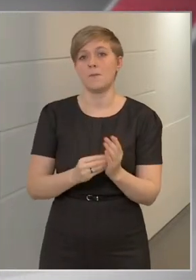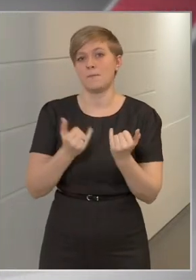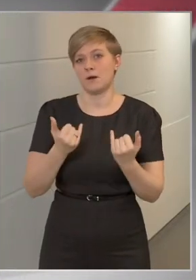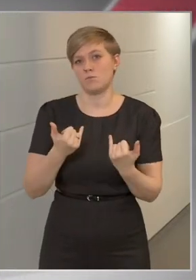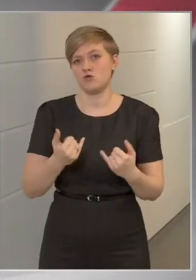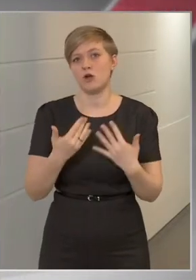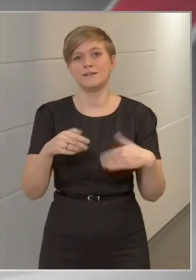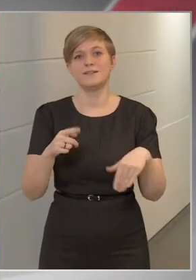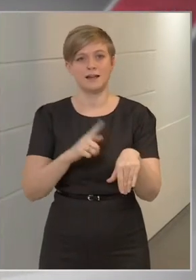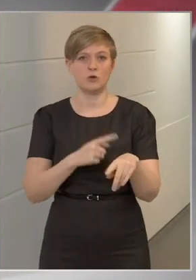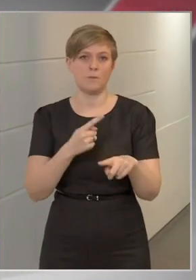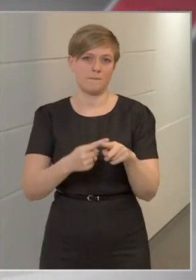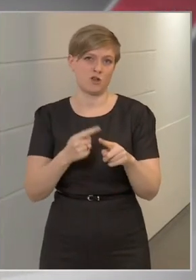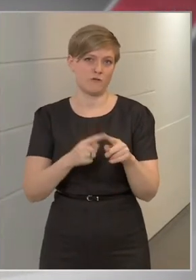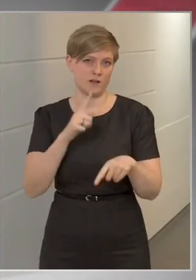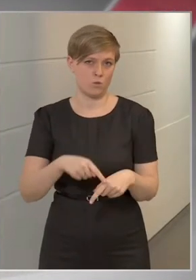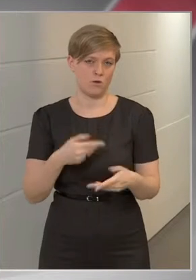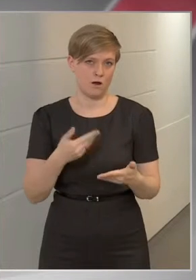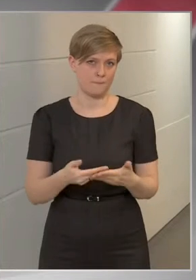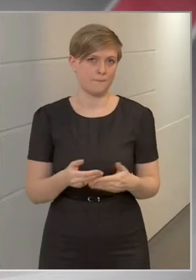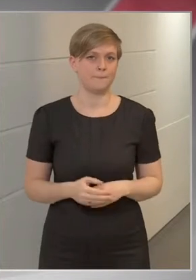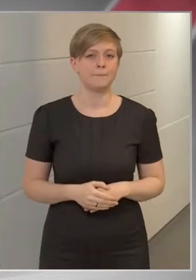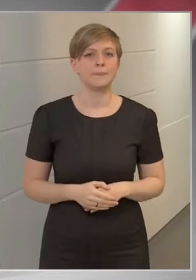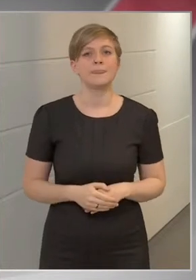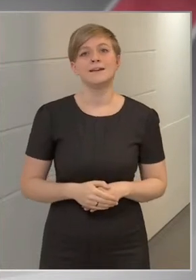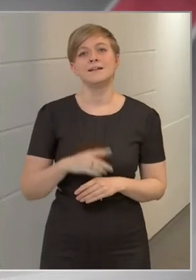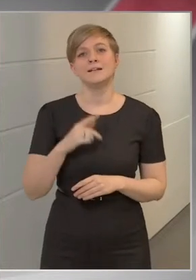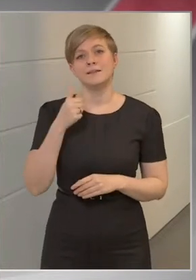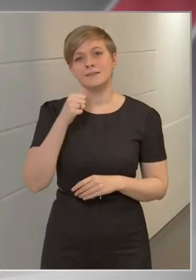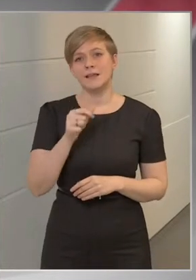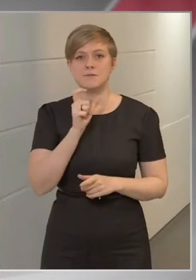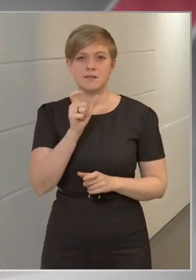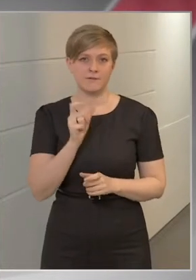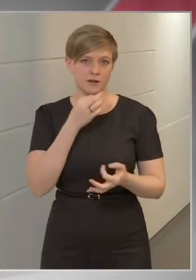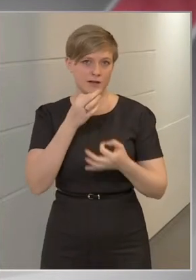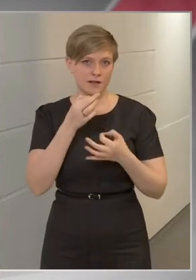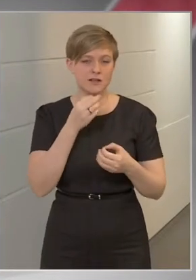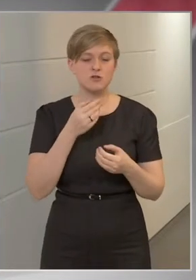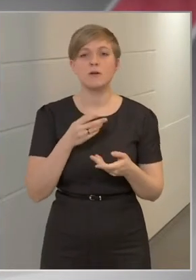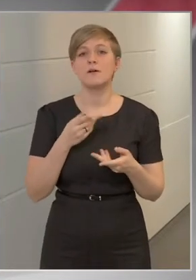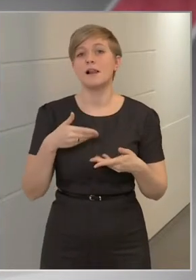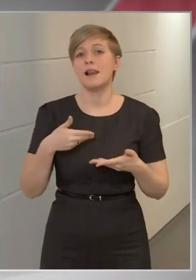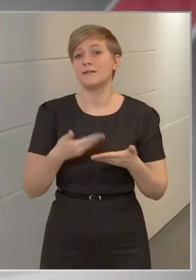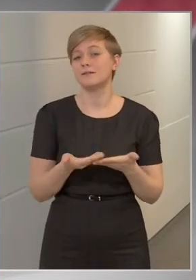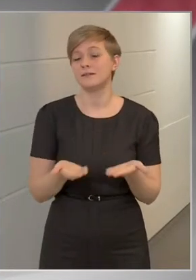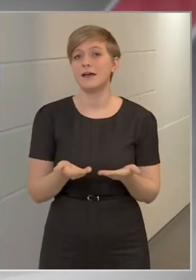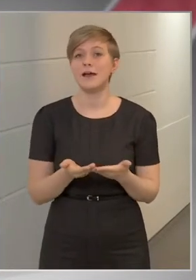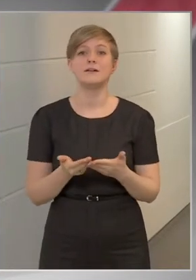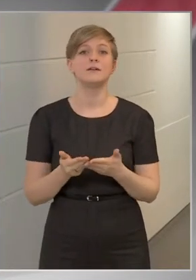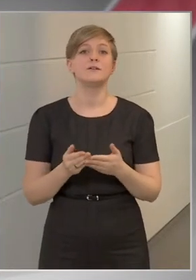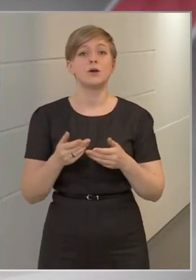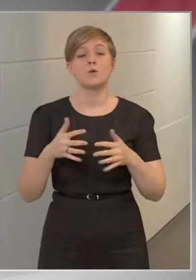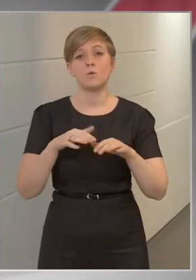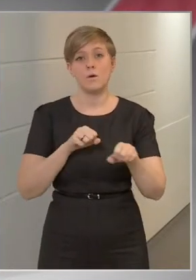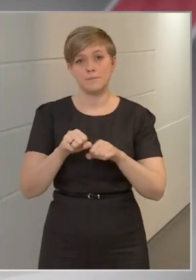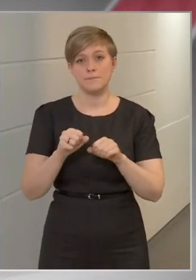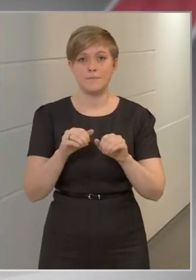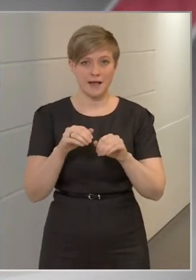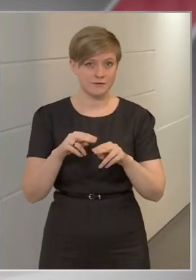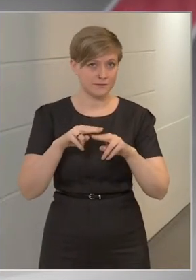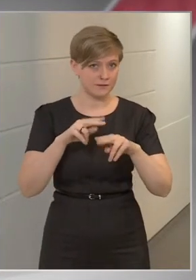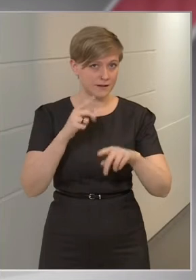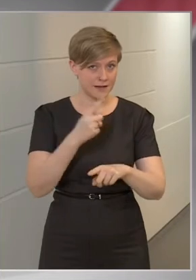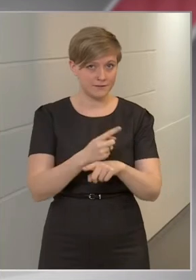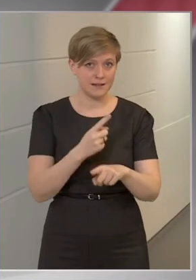hónap. A népszava kérdései következnek. Születette kormányrendelet az italcsomagolás visszaváltási rendszer